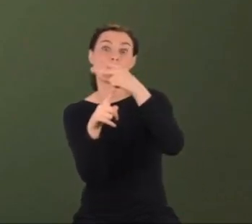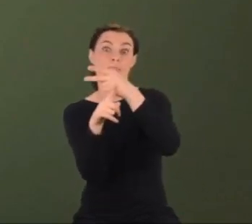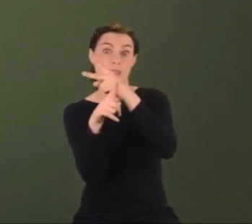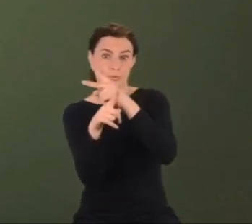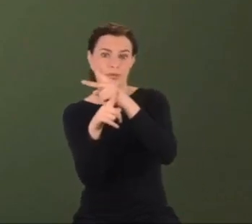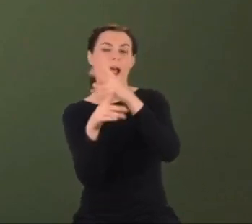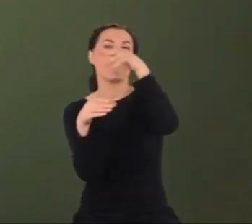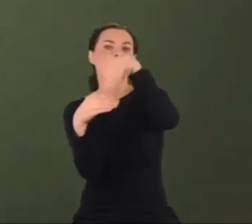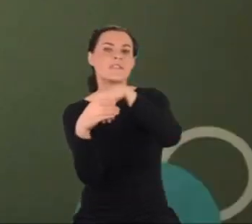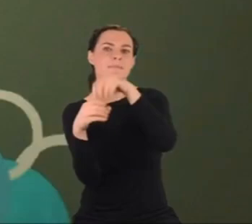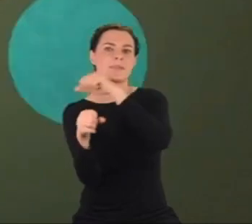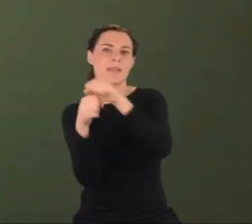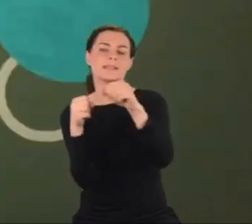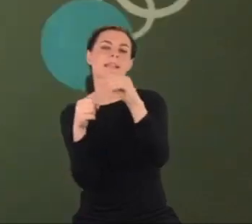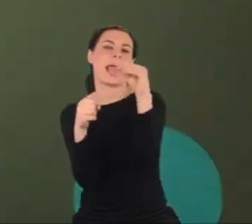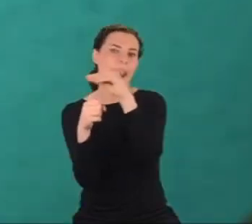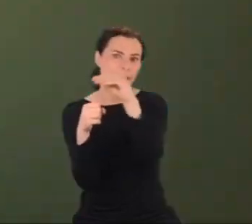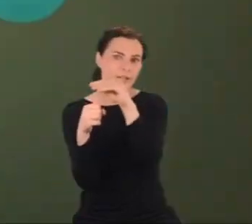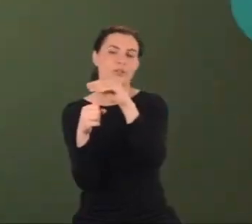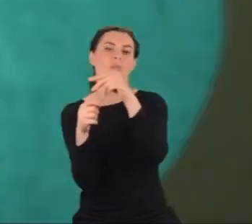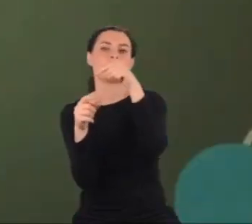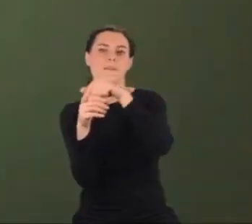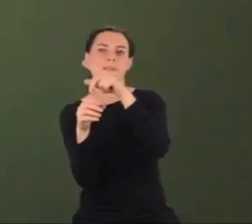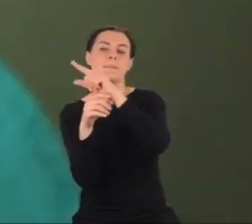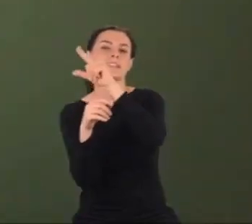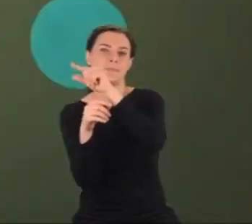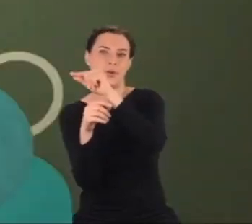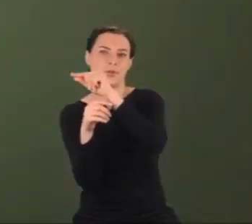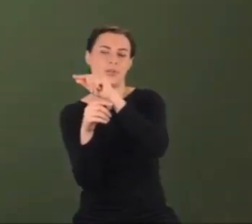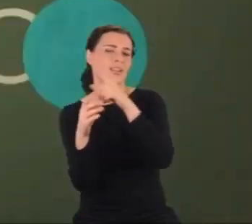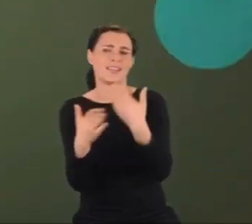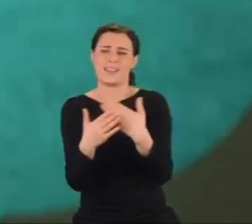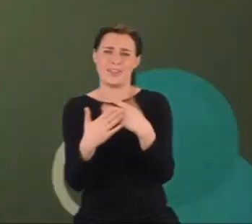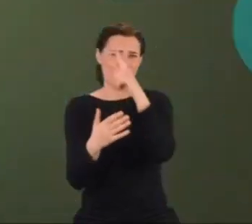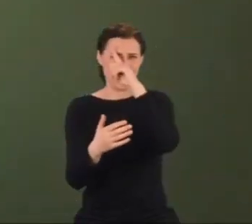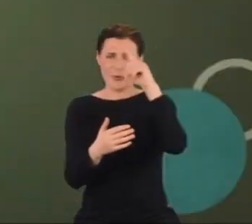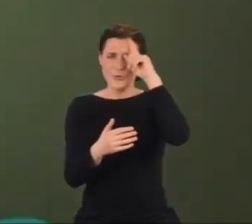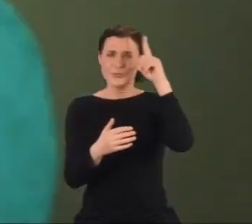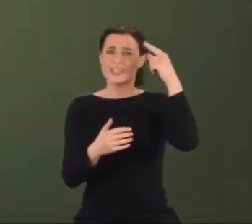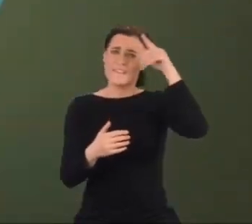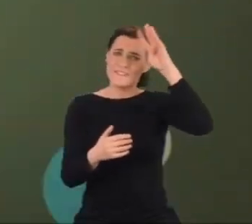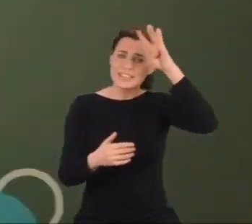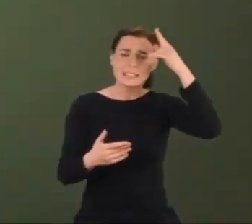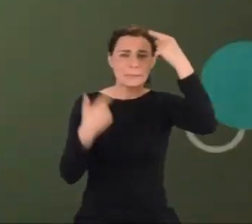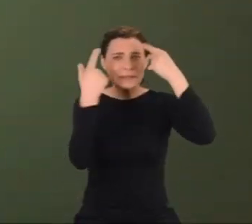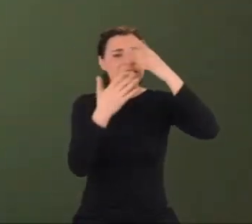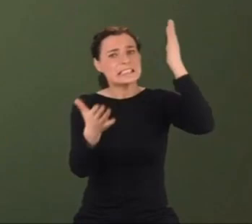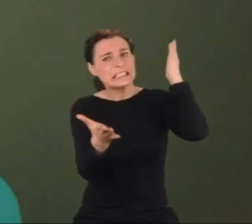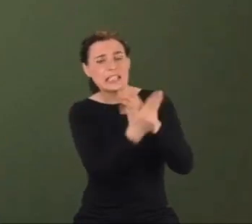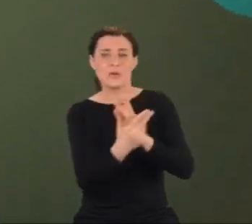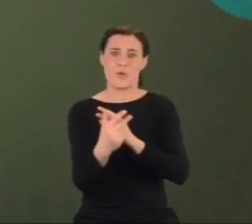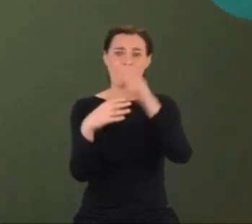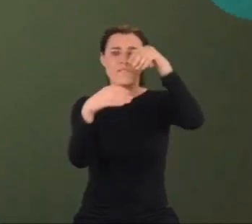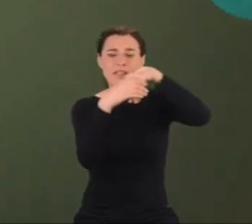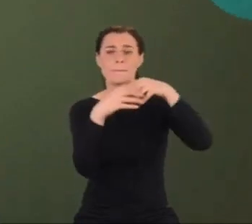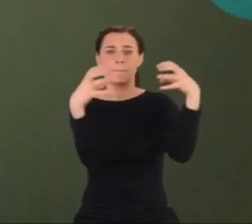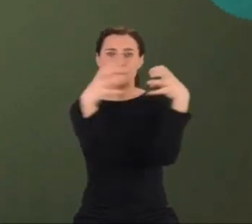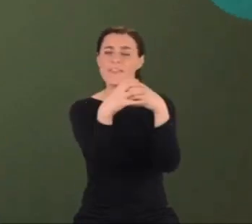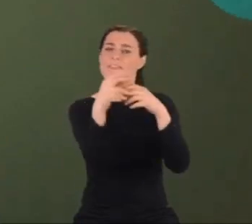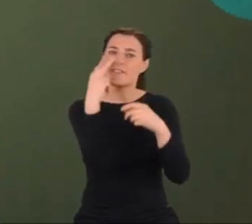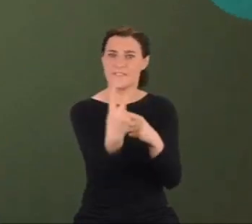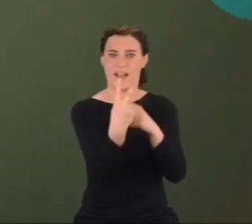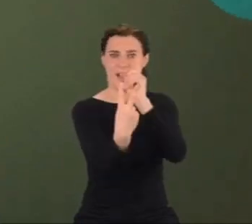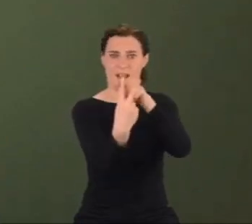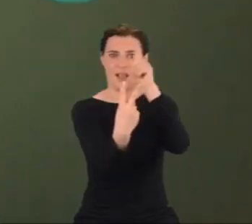połączenie protonu i elektronu. Fizycy uważali więc, że jądro atomowe jest zbudowane jedynie z dwóch typów cząstek